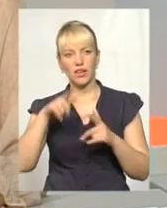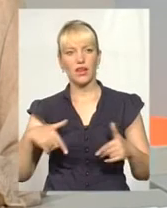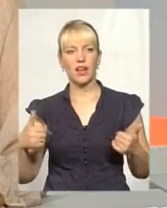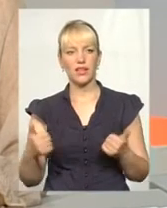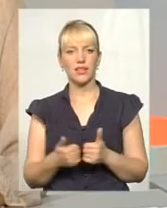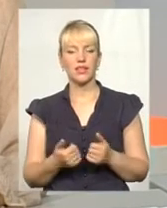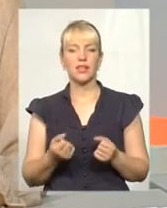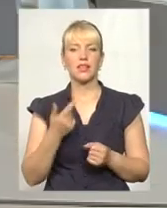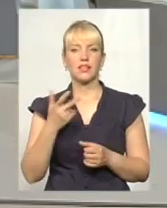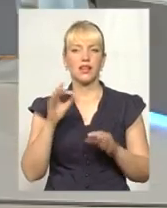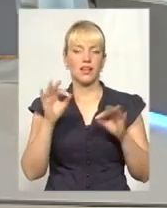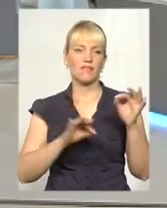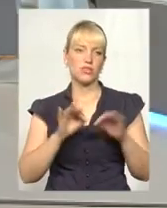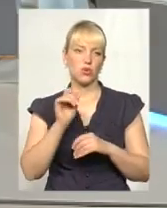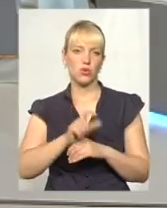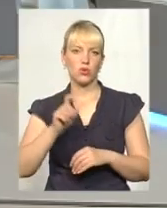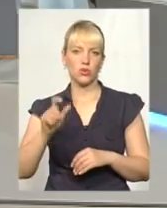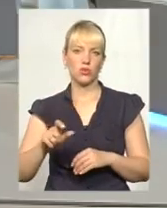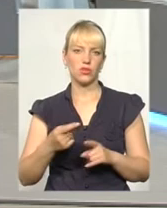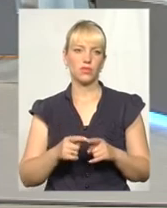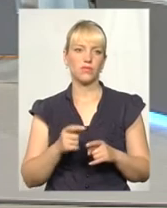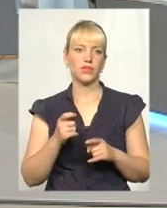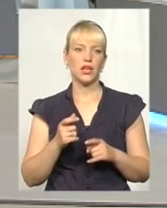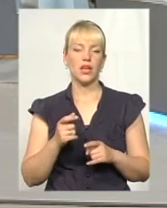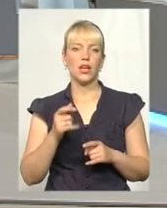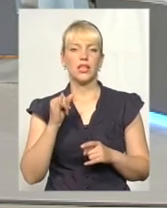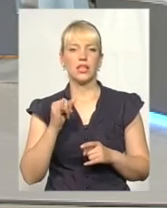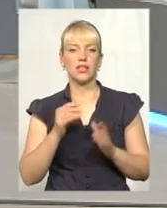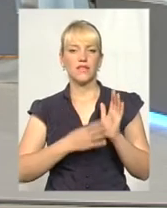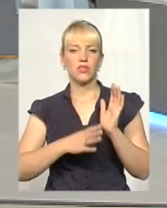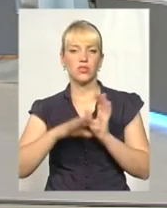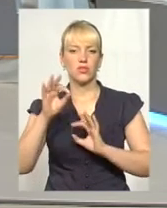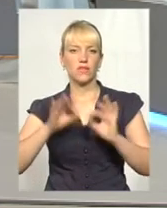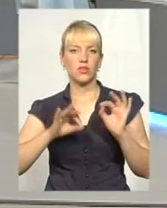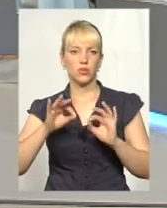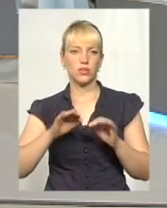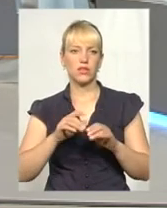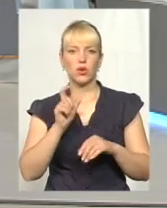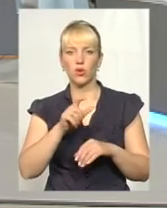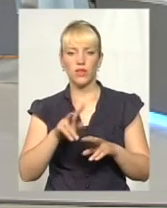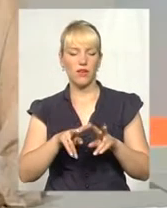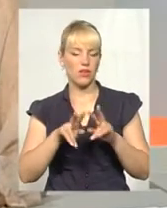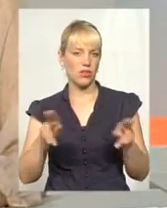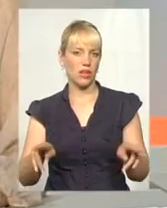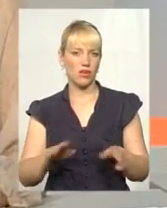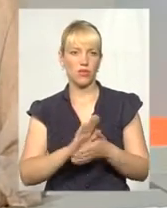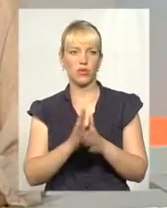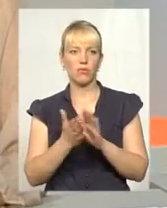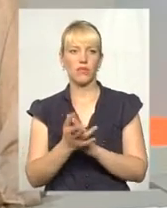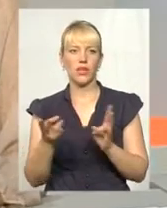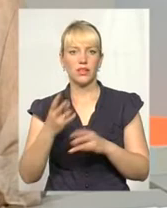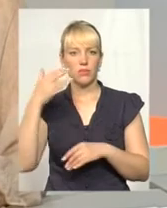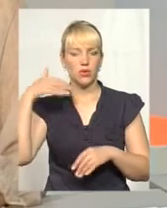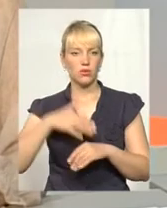кілька відсотків людей розкушують, а 90% людей знаходяться в абсолютно однакових умовах. І треба розуміти, що